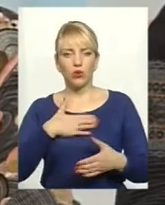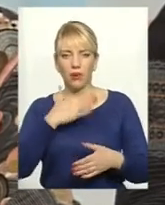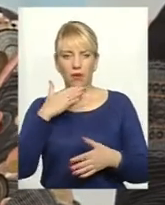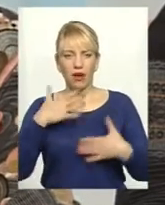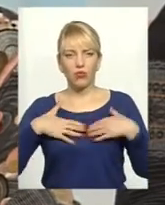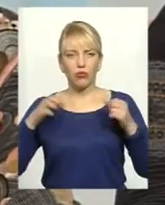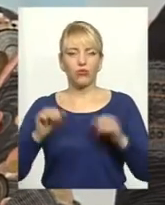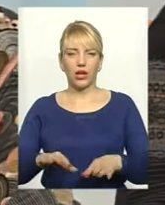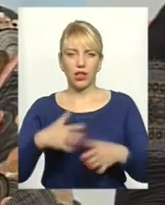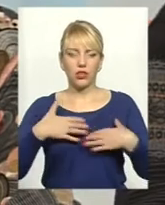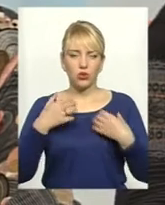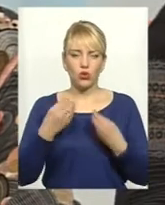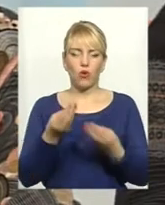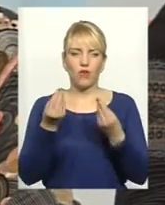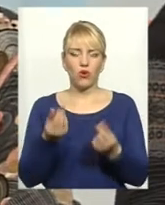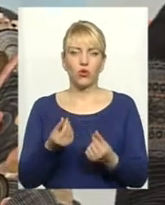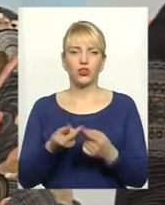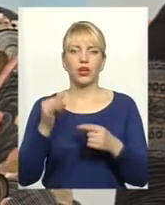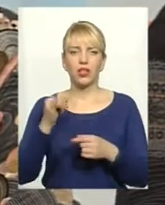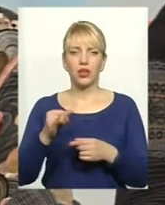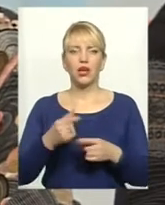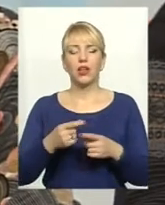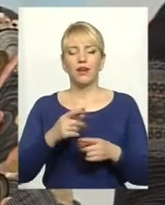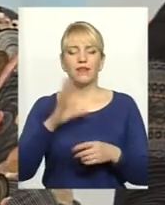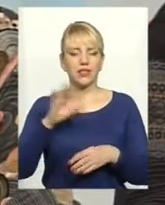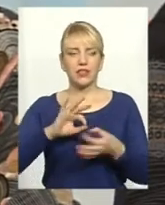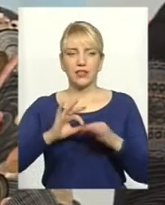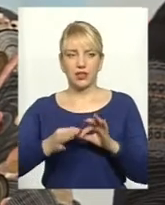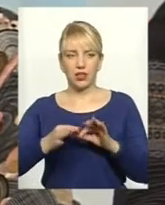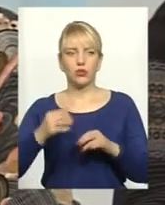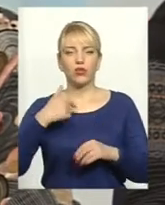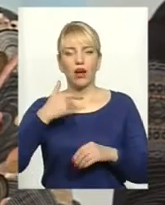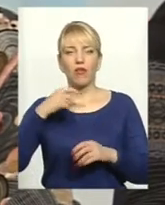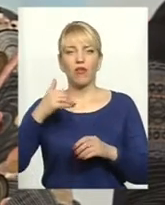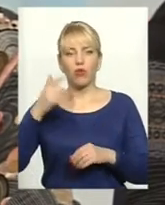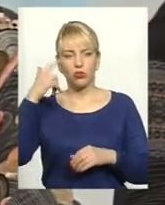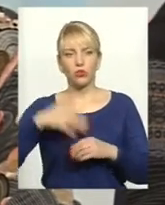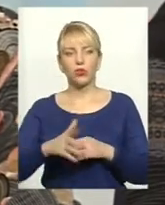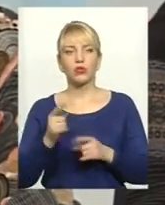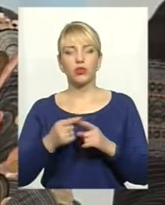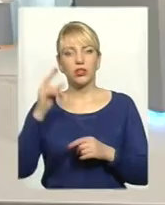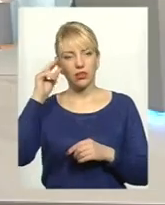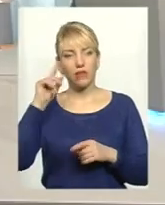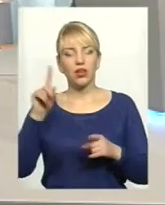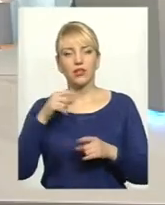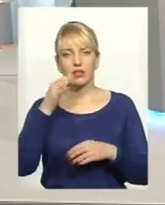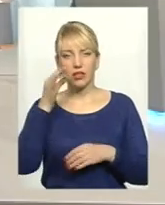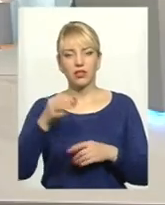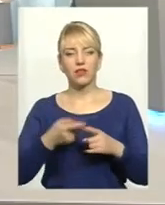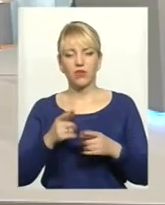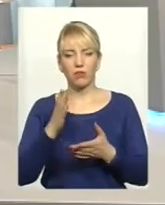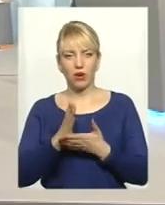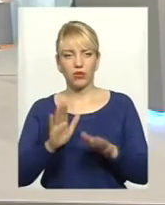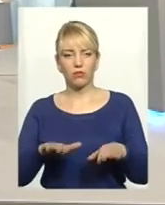втрачені, які можуть бути втрачені. Тому все дуже складно. Я розумію, що ці цифри, які сказані, вони дійсно мають місце, воно так,